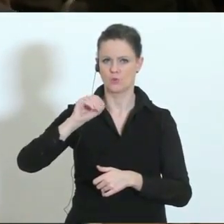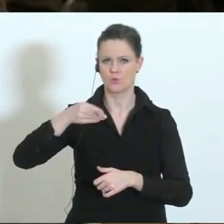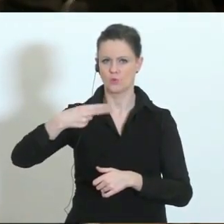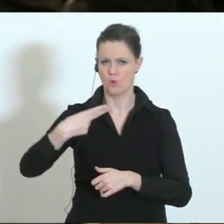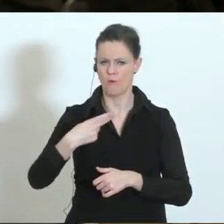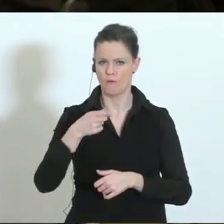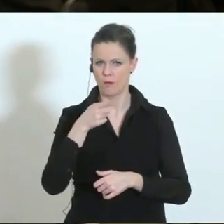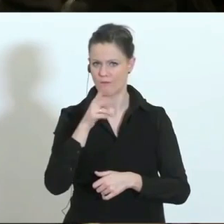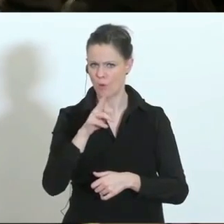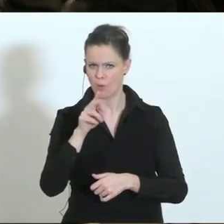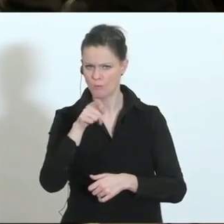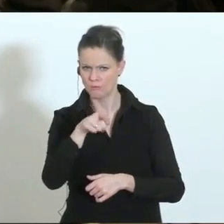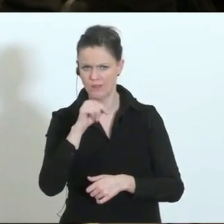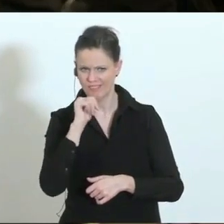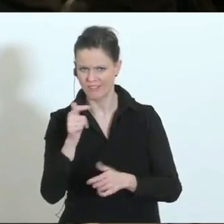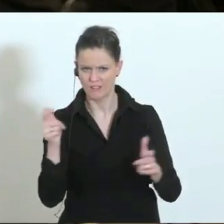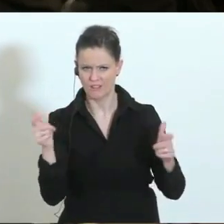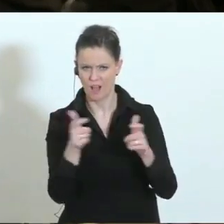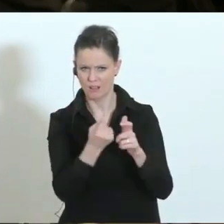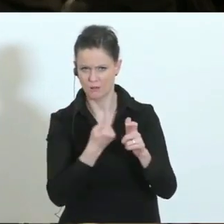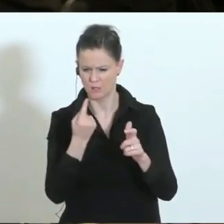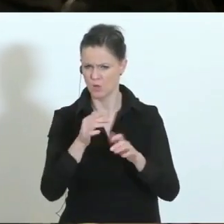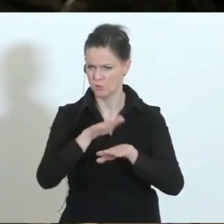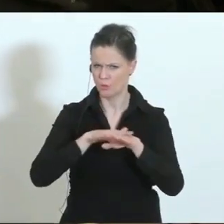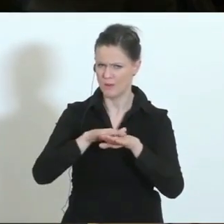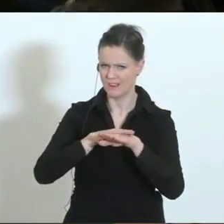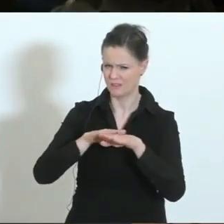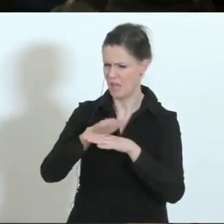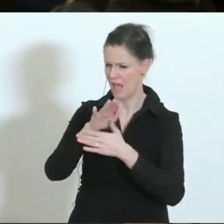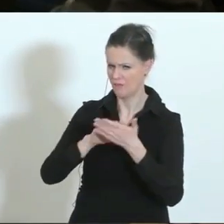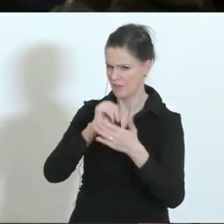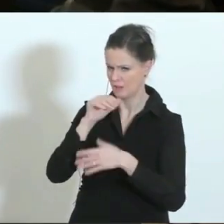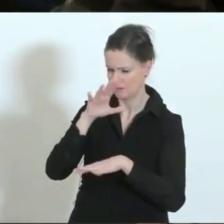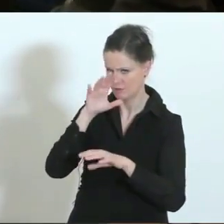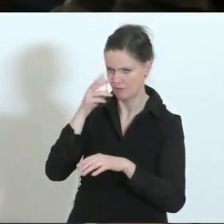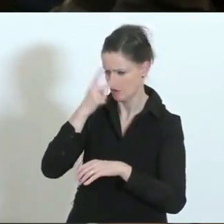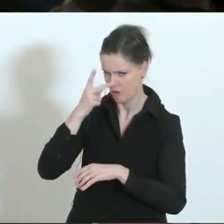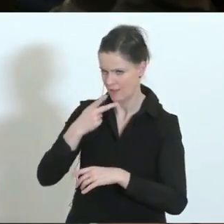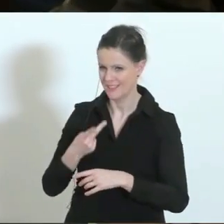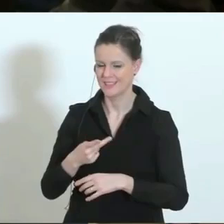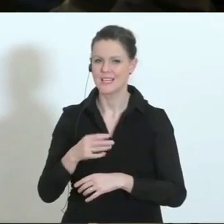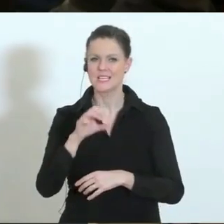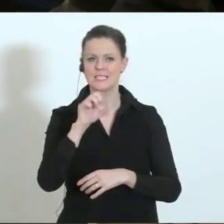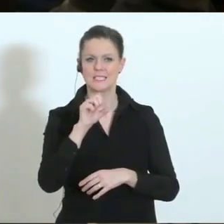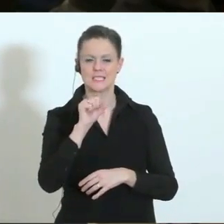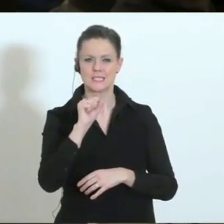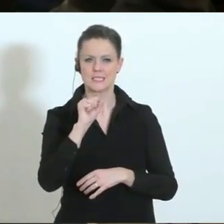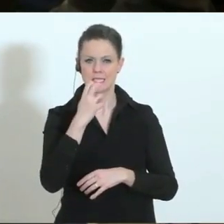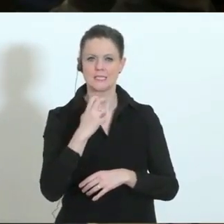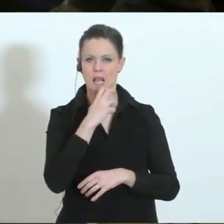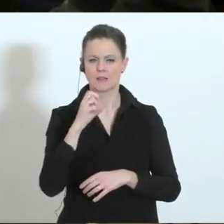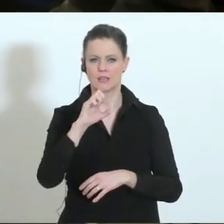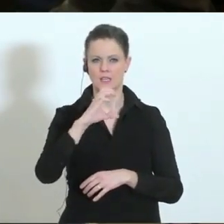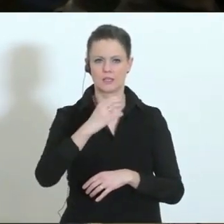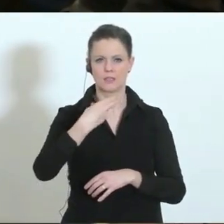Oder ist das zu konkret? Ich habe jetzt, den Beginn habe ich akustisch. St. Christoph ist ein Ort in Tirol, der nicht von den Quarantänemaßnahmen